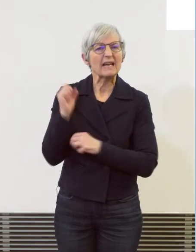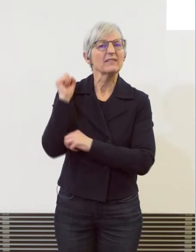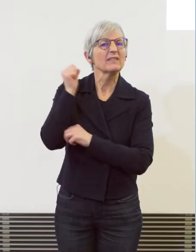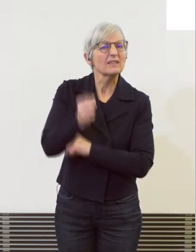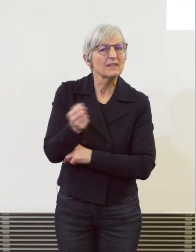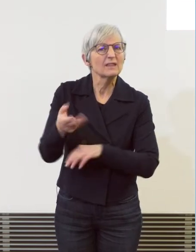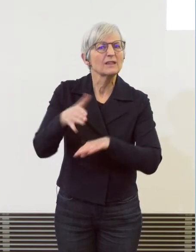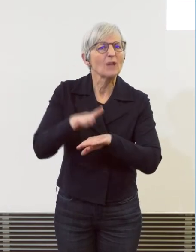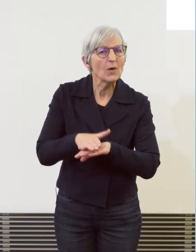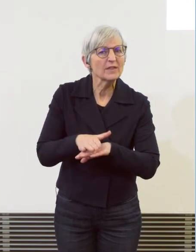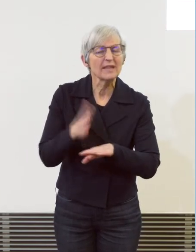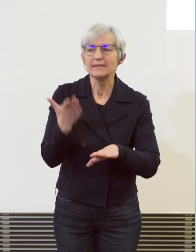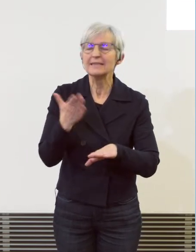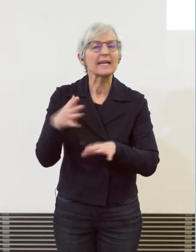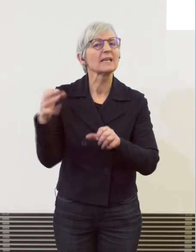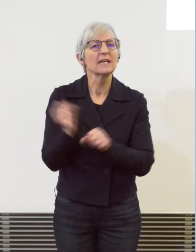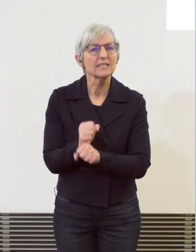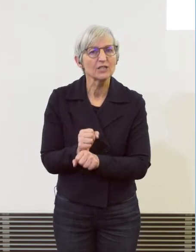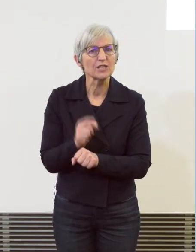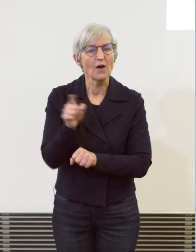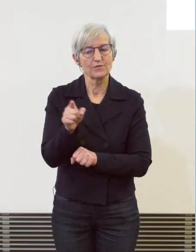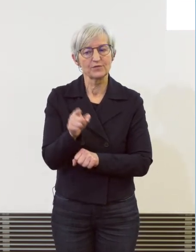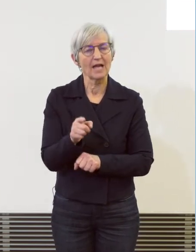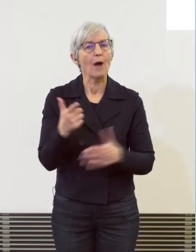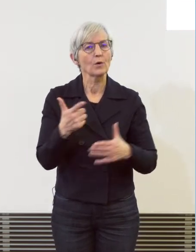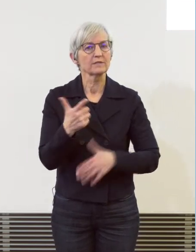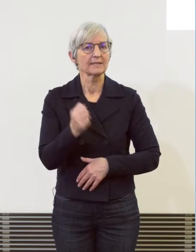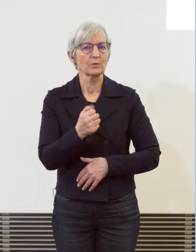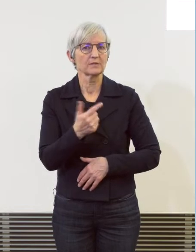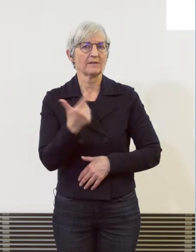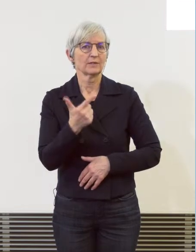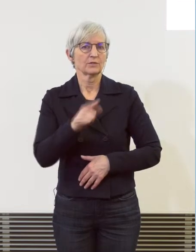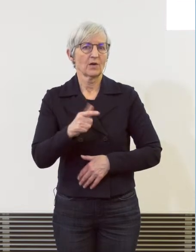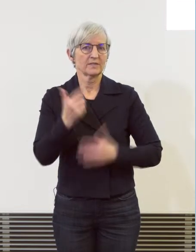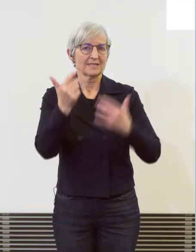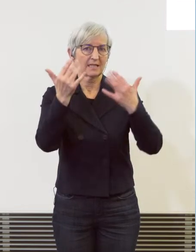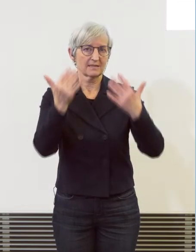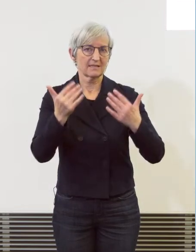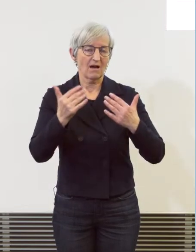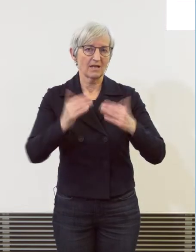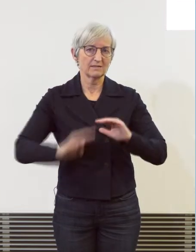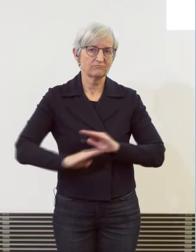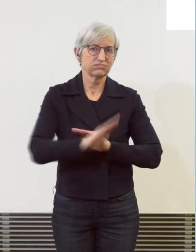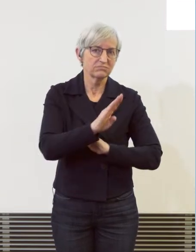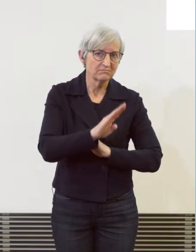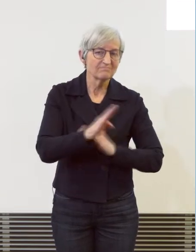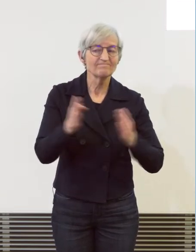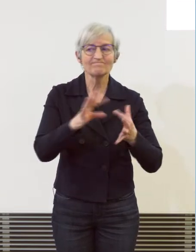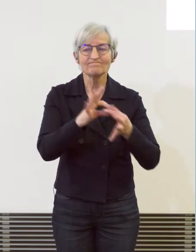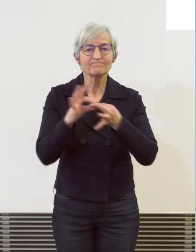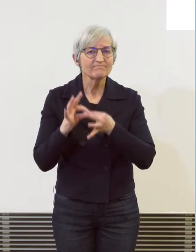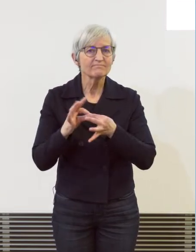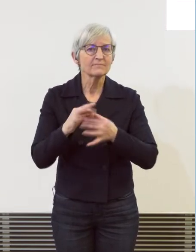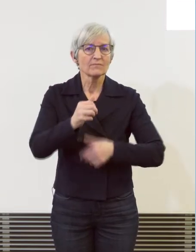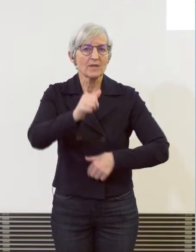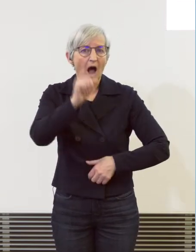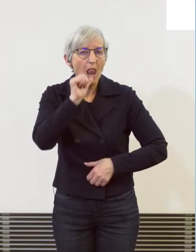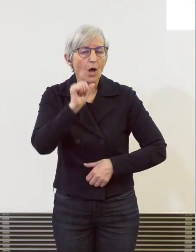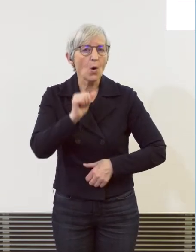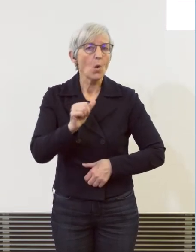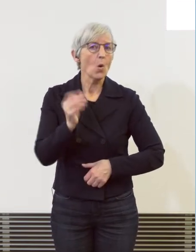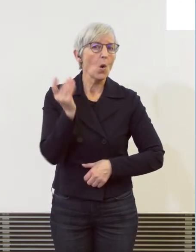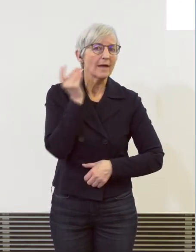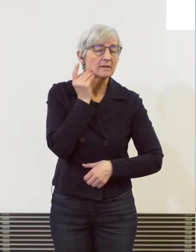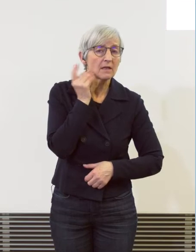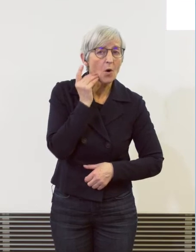2022 stark zugenommen. Immer wieder haben Alkohol- und Drogenkonsum oder auch psychische